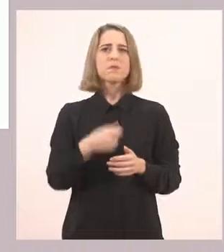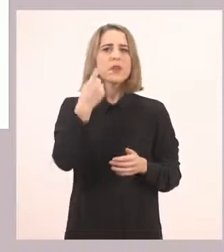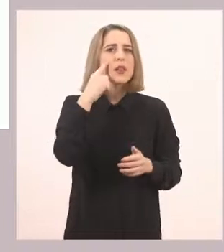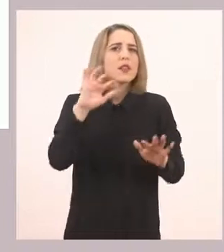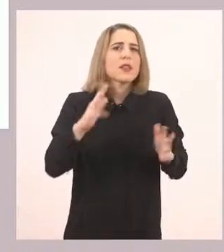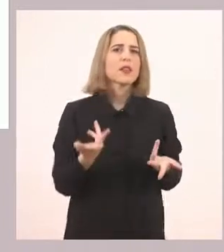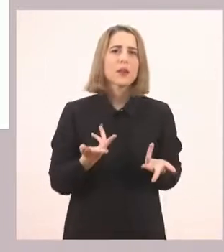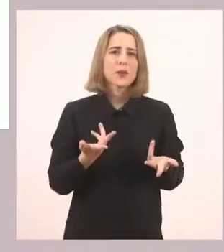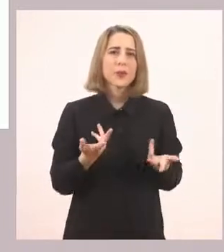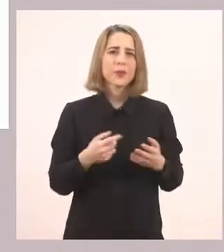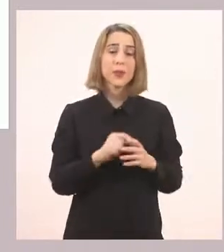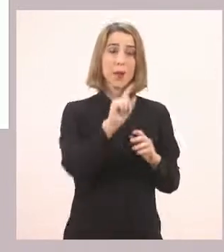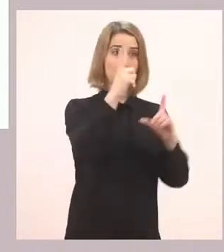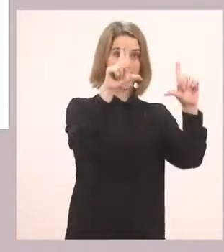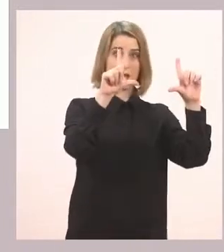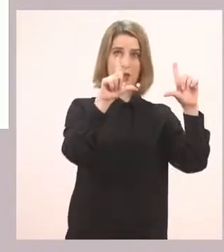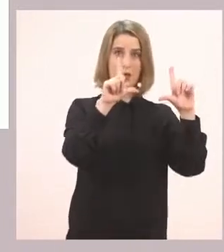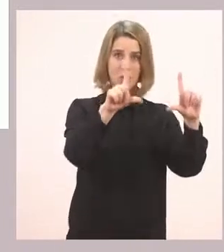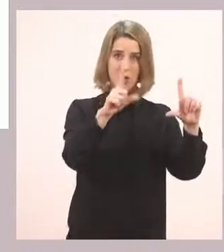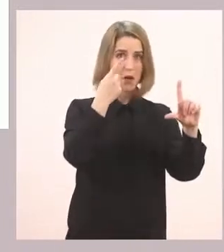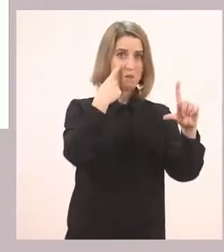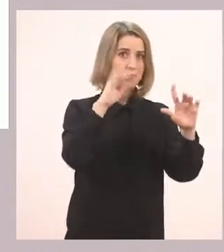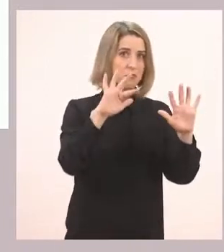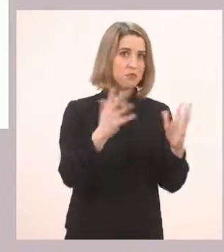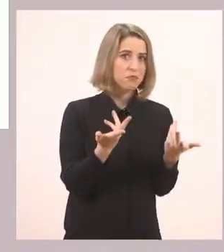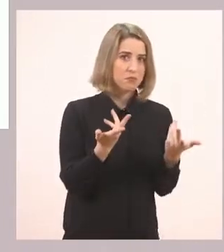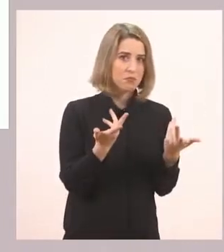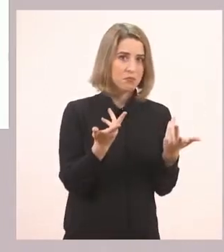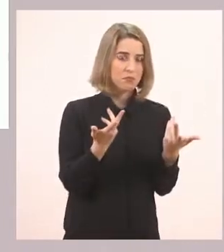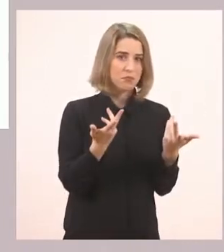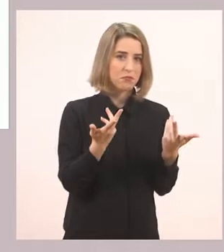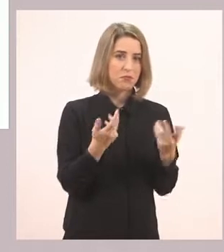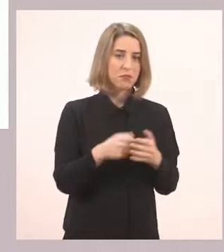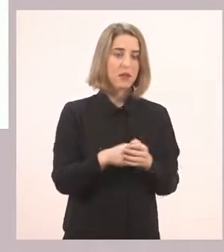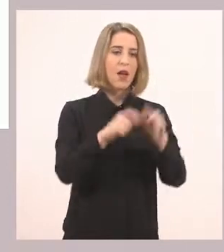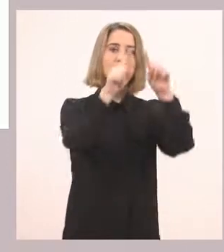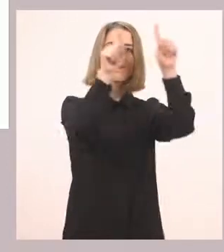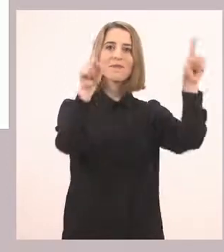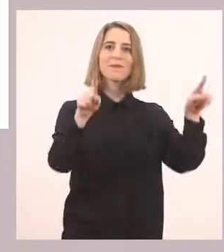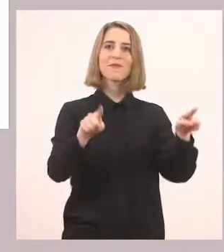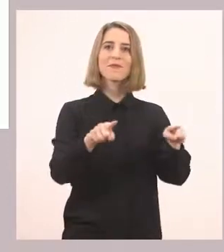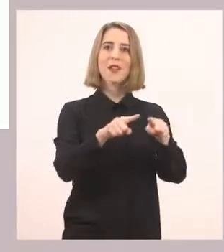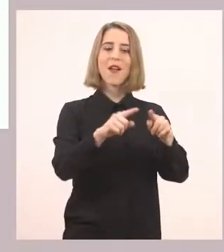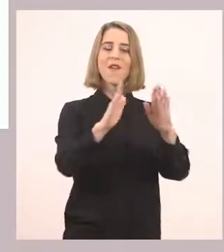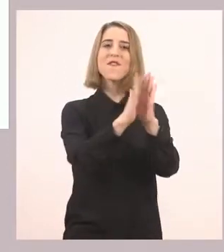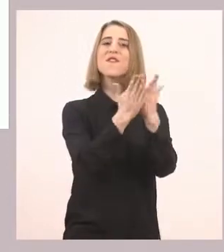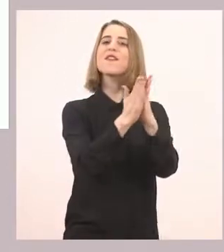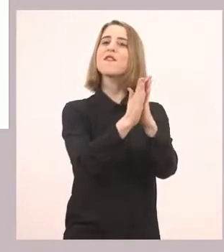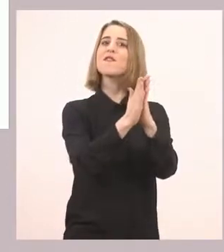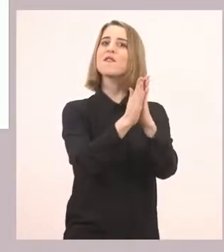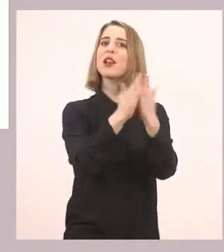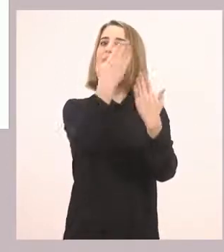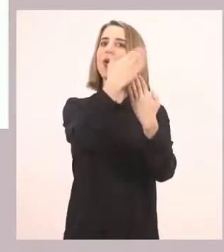Λοιπόν, στην πρώτη εικόνα τι βλέπουμε. Βλέπουμε ένα βιβλίο, ένα